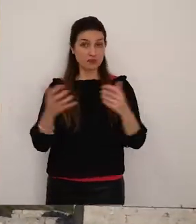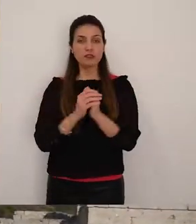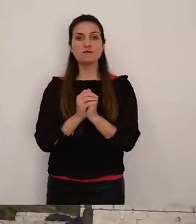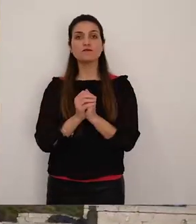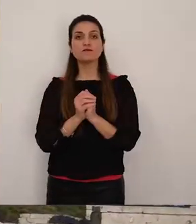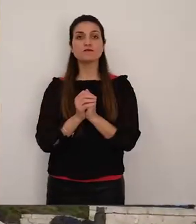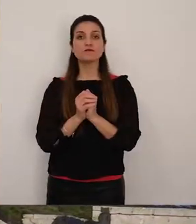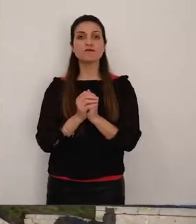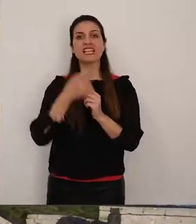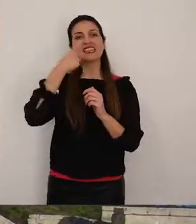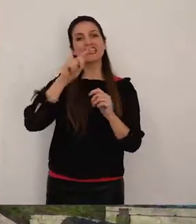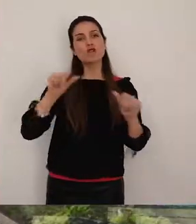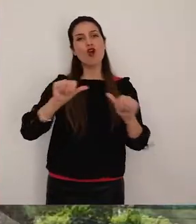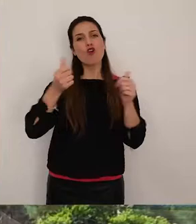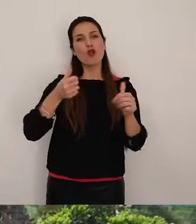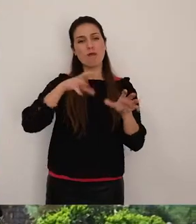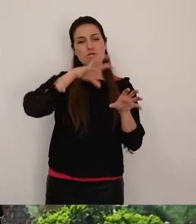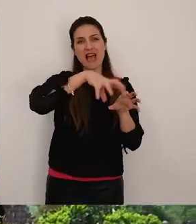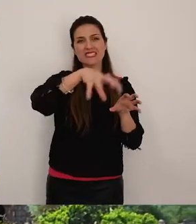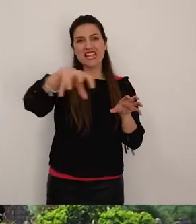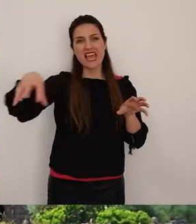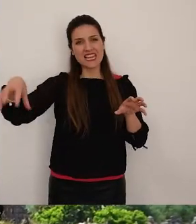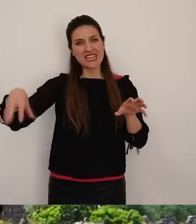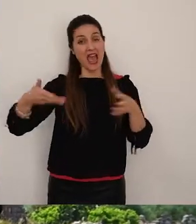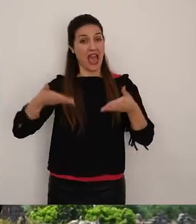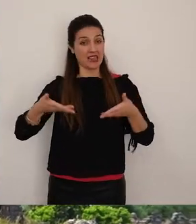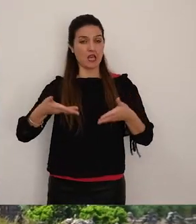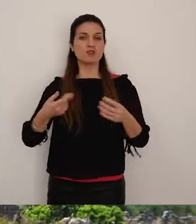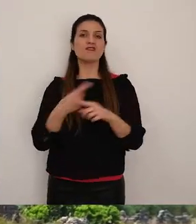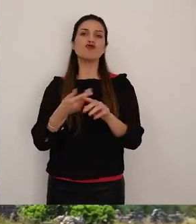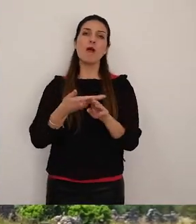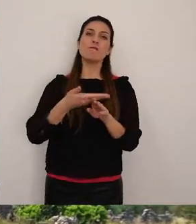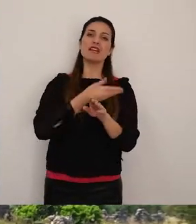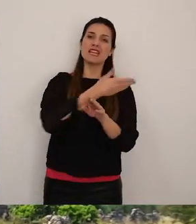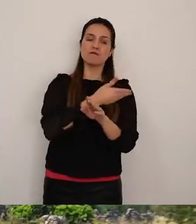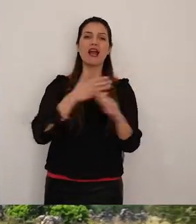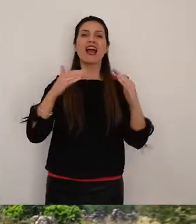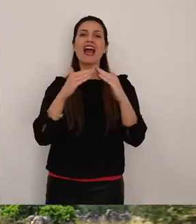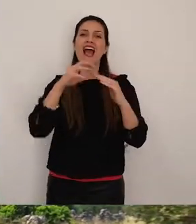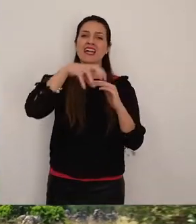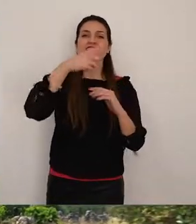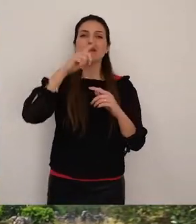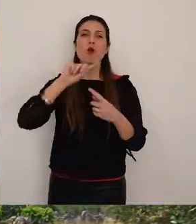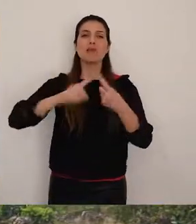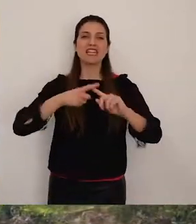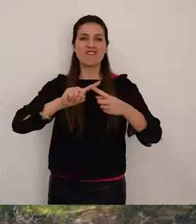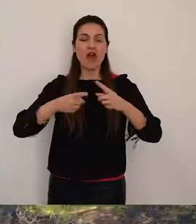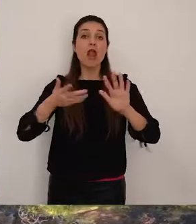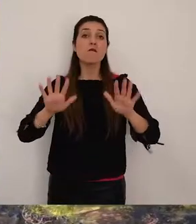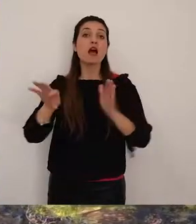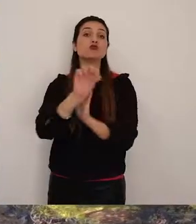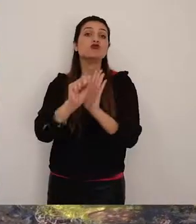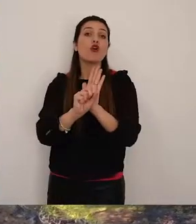più che un insediamento masserizio anfiano fu un casale medievale la cui storia si perde nella notte dei tempi